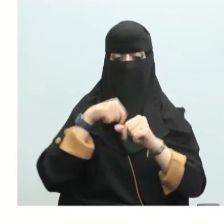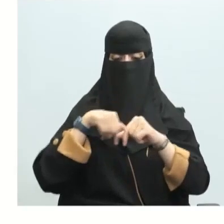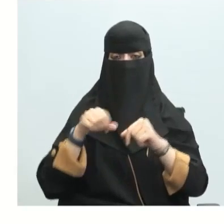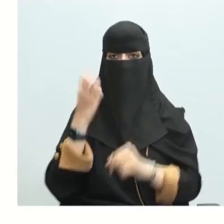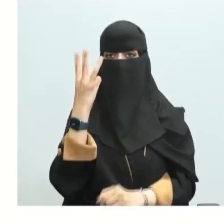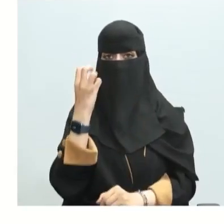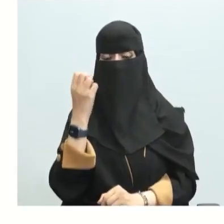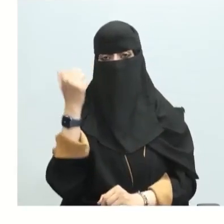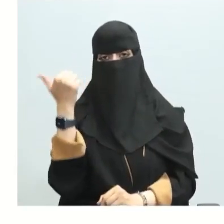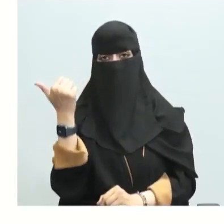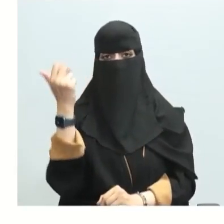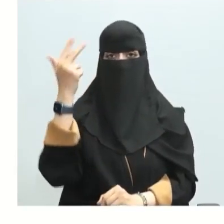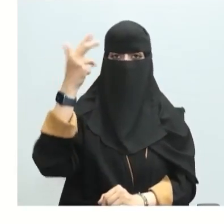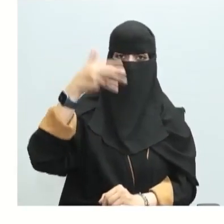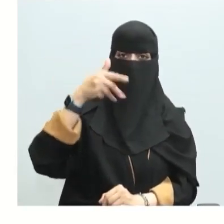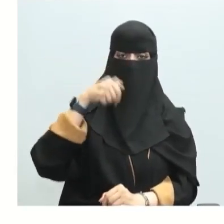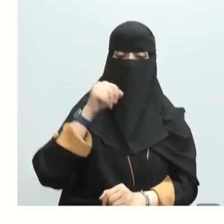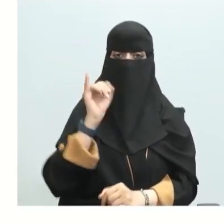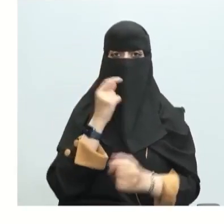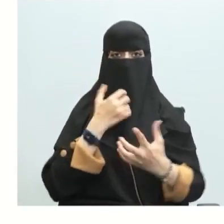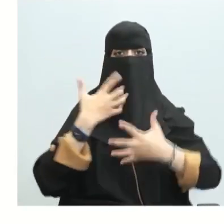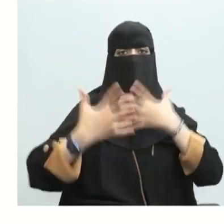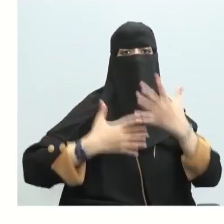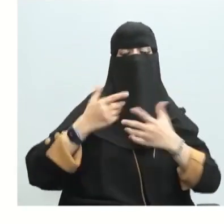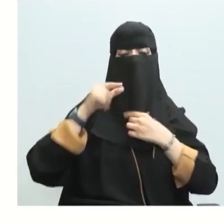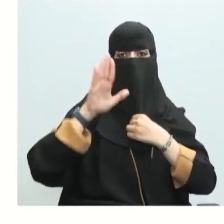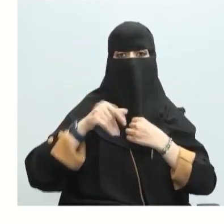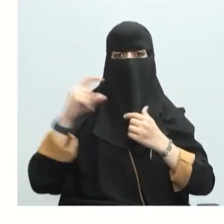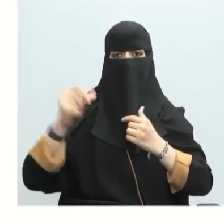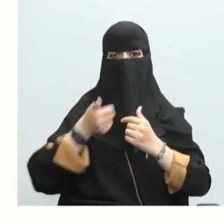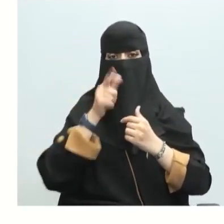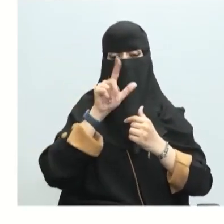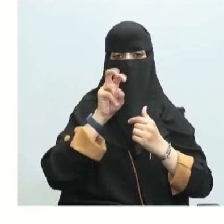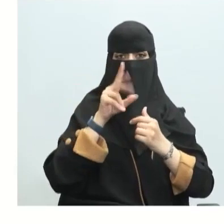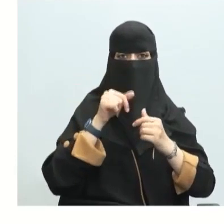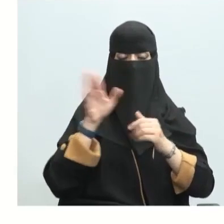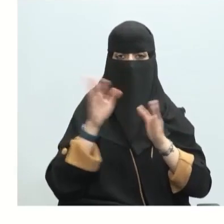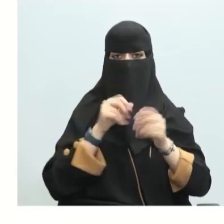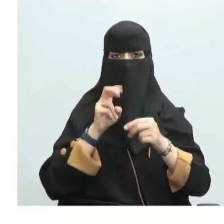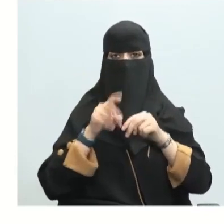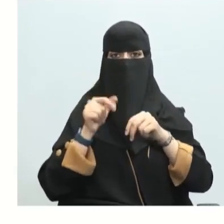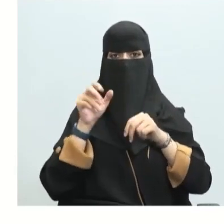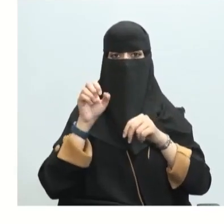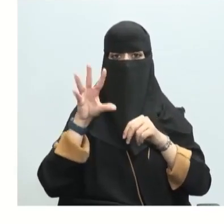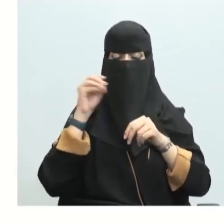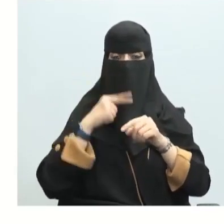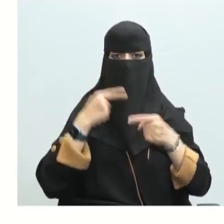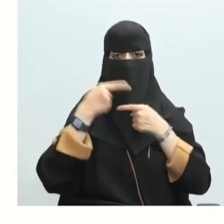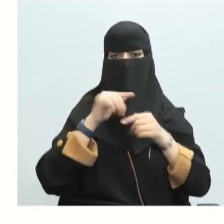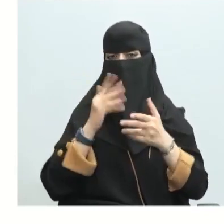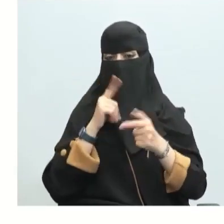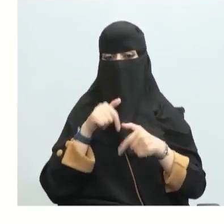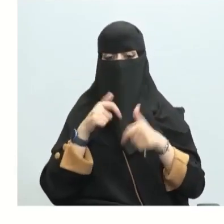396 كيلوجول من الطاقة لذا الدلتا إتش نوت أو حرار التكوين القياسية لثالث أكسيد الكبريت ستساوي